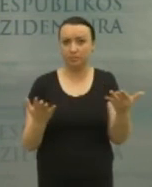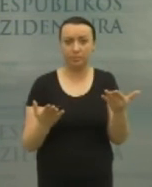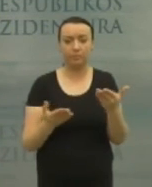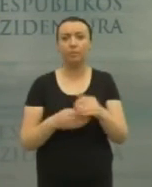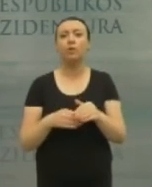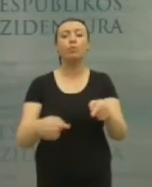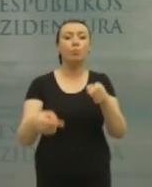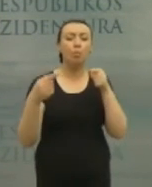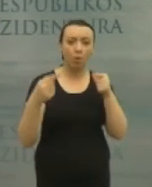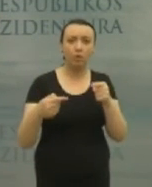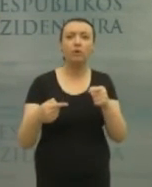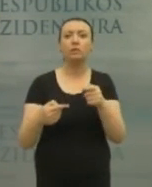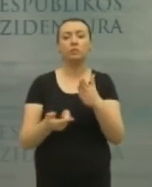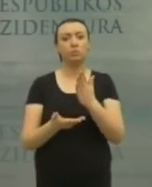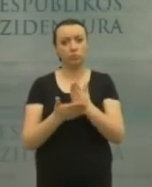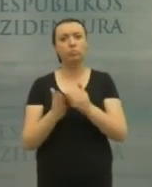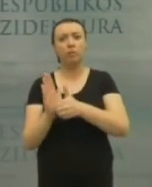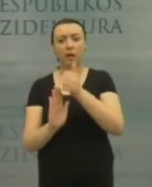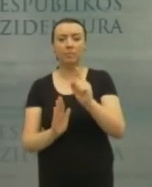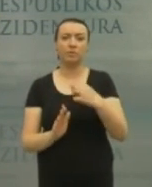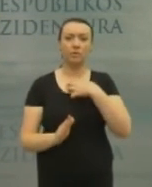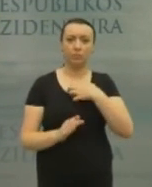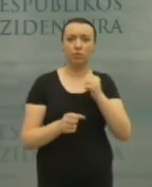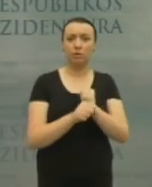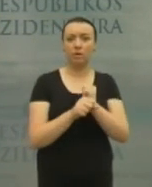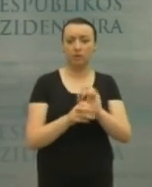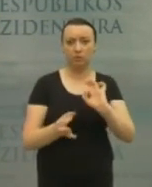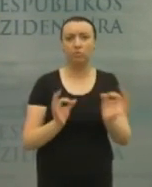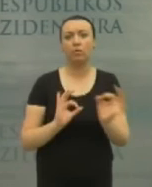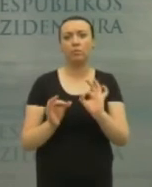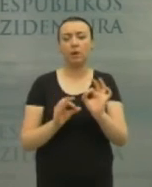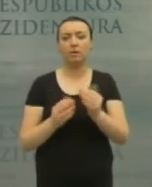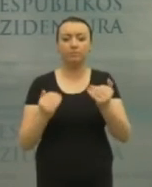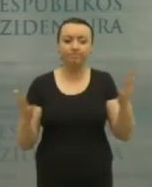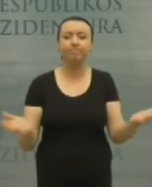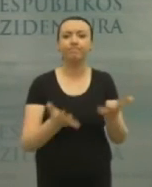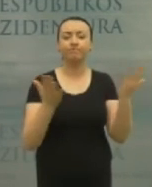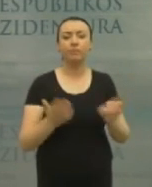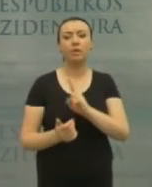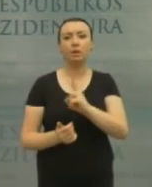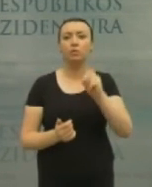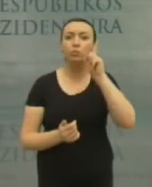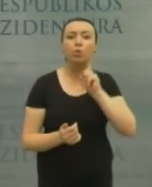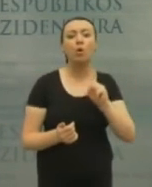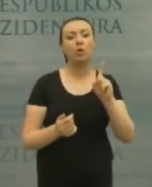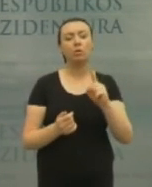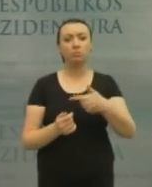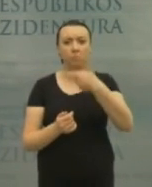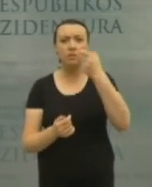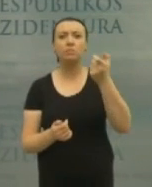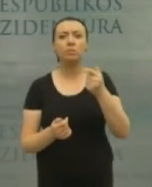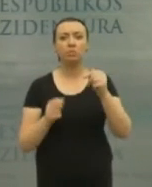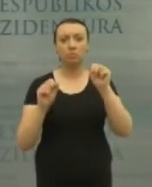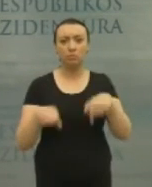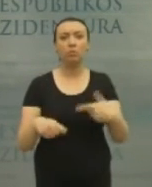būdais. Protestas civilizuotas yra gerbtinas bet kokiomis sąlygomis ir dabartinėmis sąlygomis. Tikrai raginu tos, kurie nori kažkuo pasipiktinti,